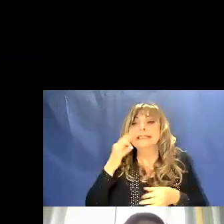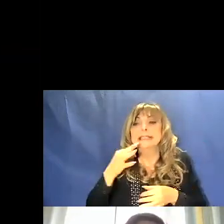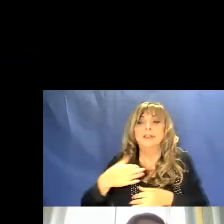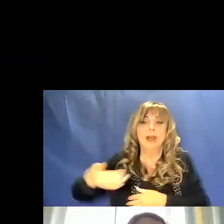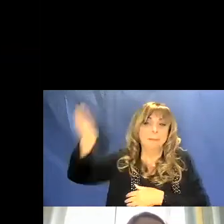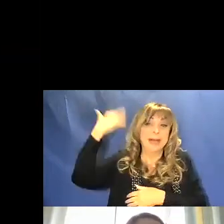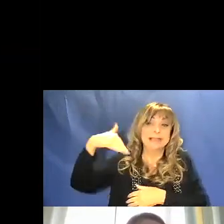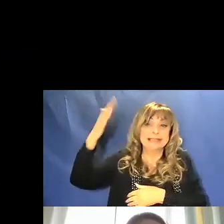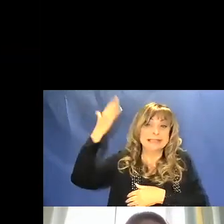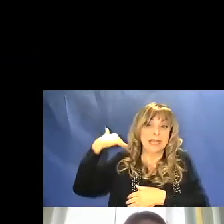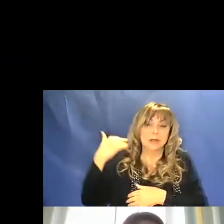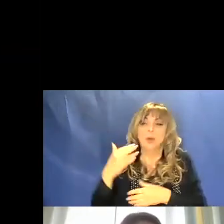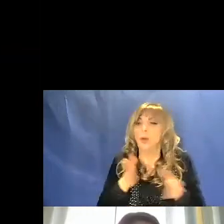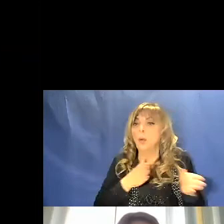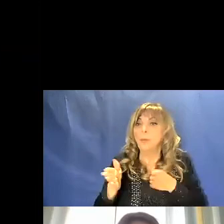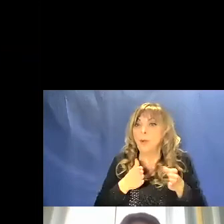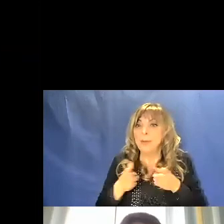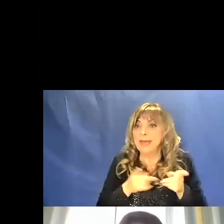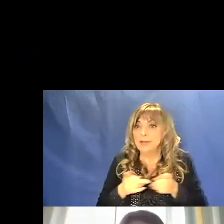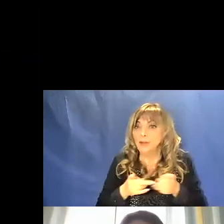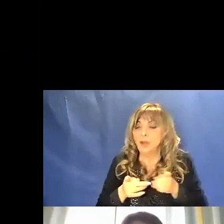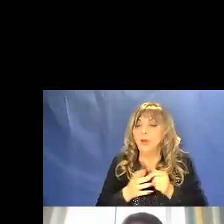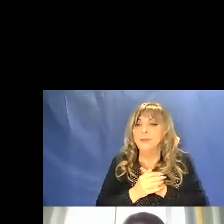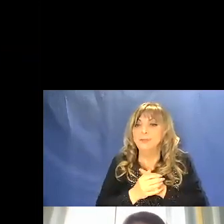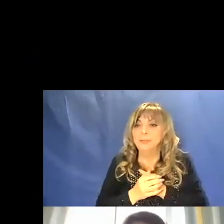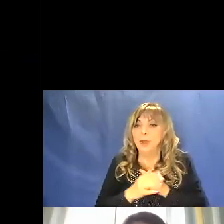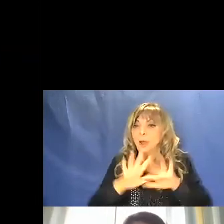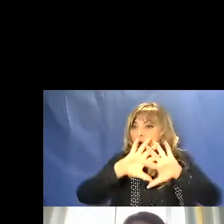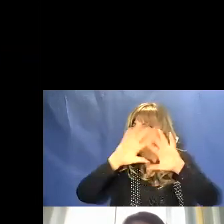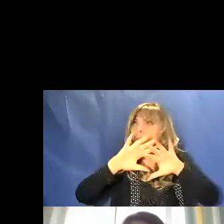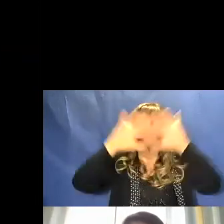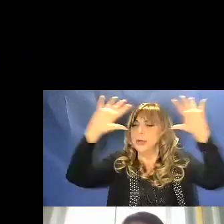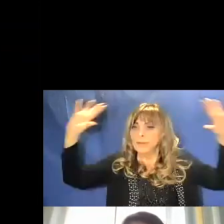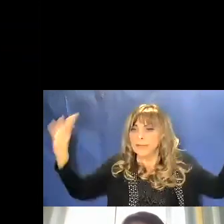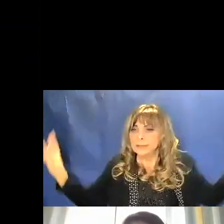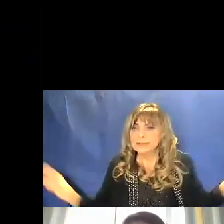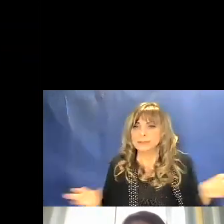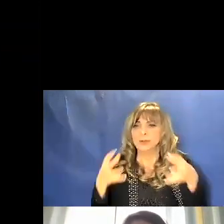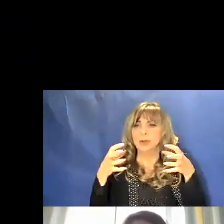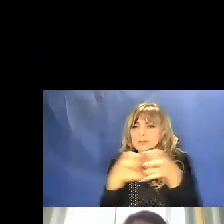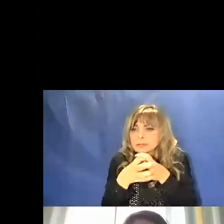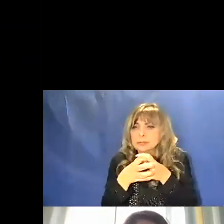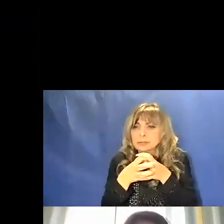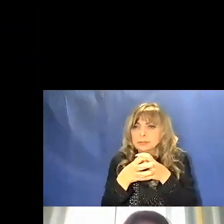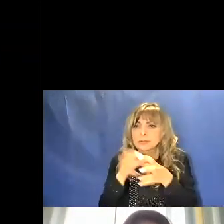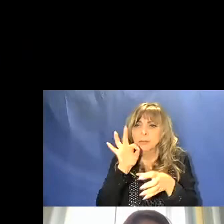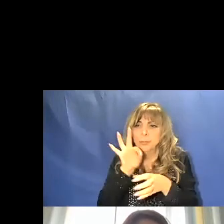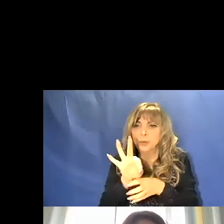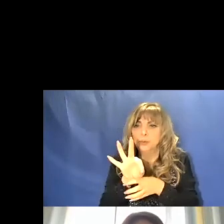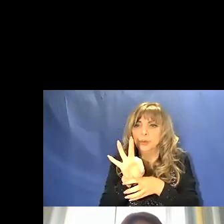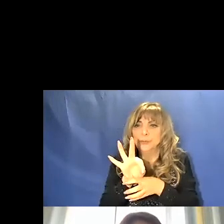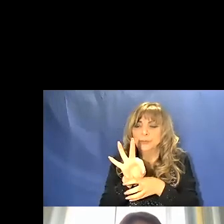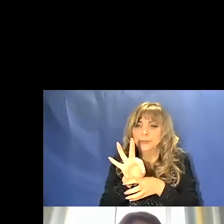passato in cui tutto l'universo era concentrato in un punto,